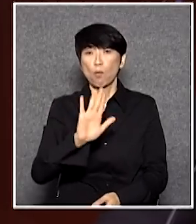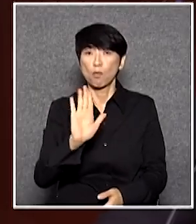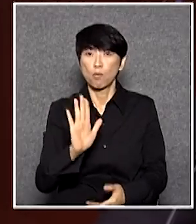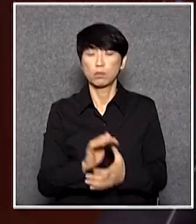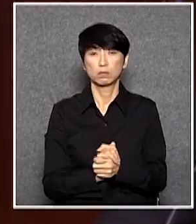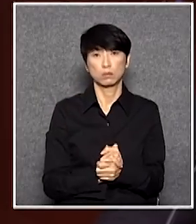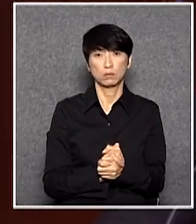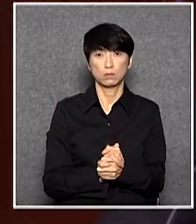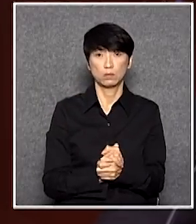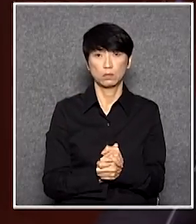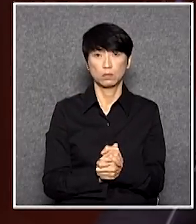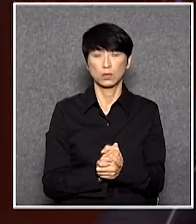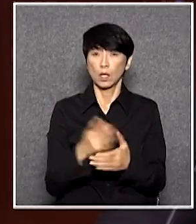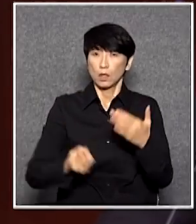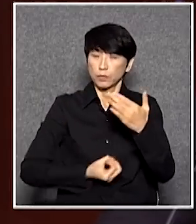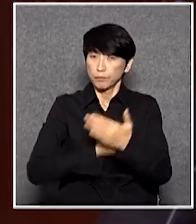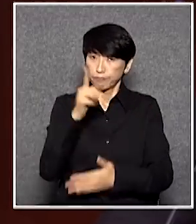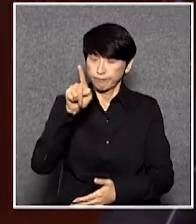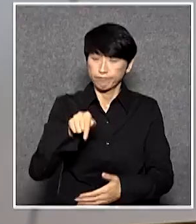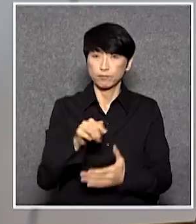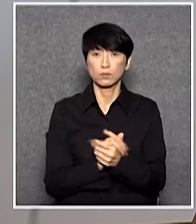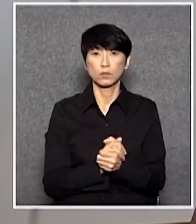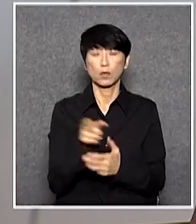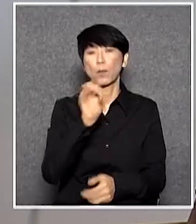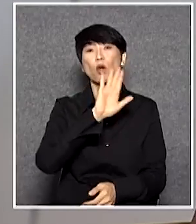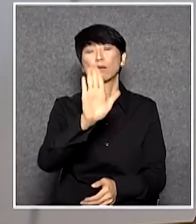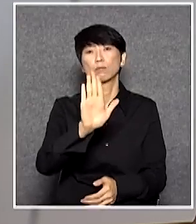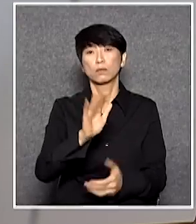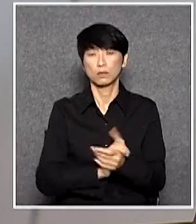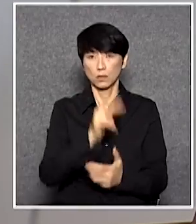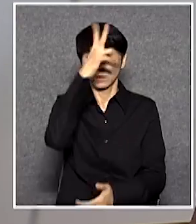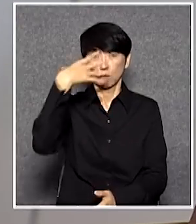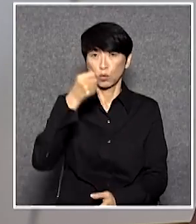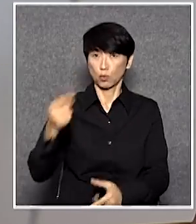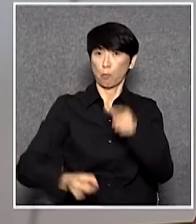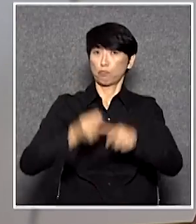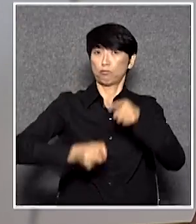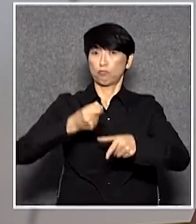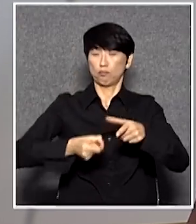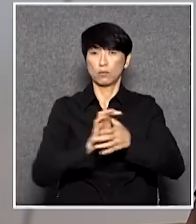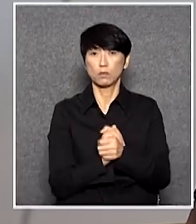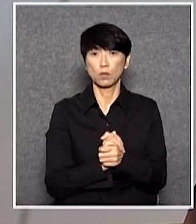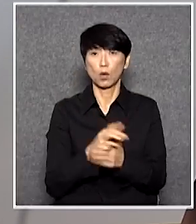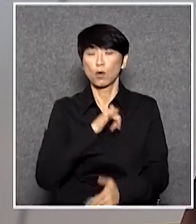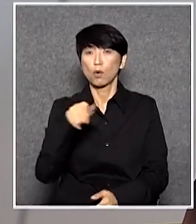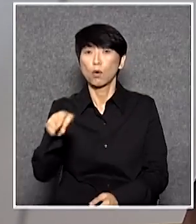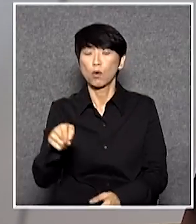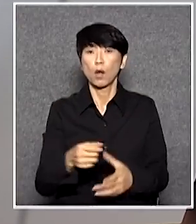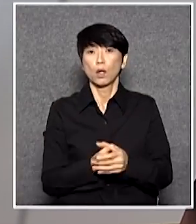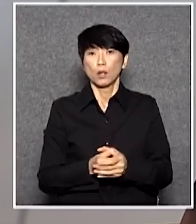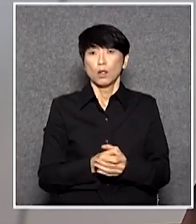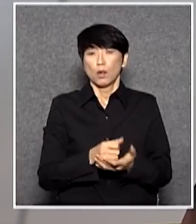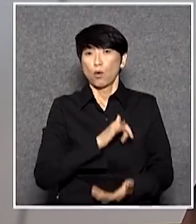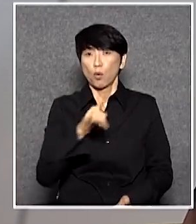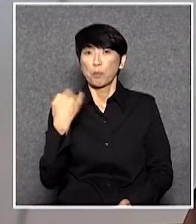不直接提出你的問題主 別說了特首對我不公道我想去他那裡他就不請我去現在他被